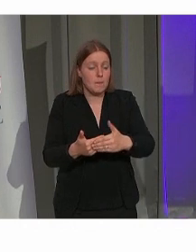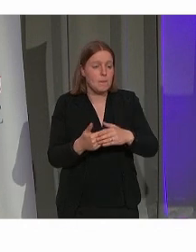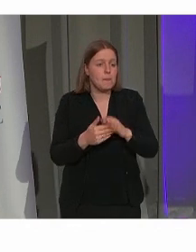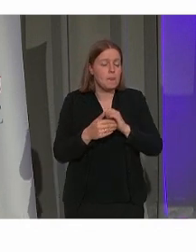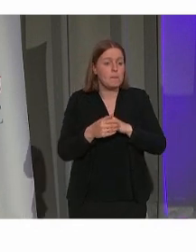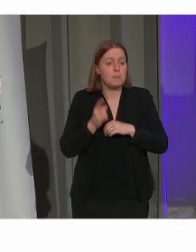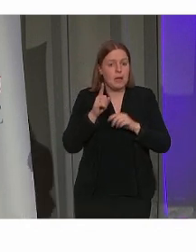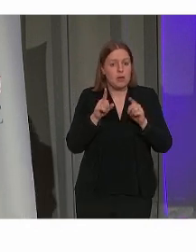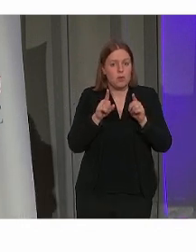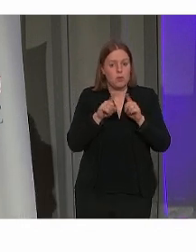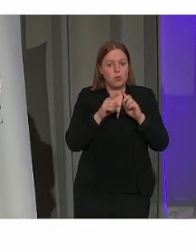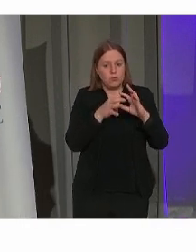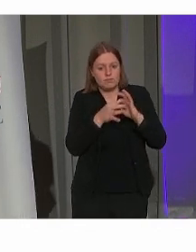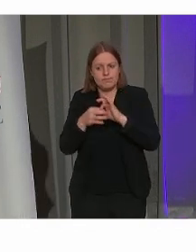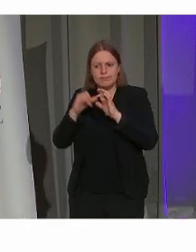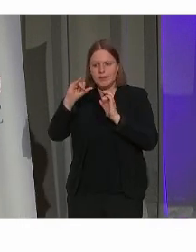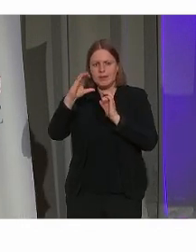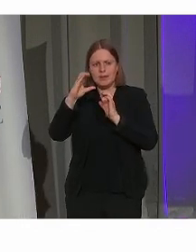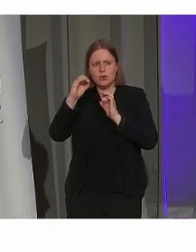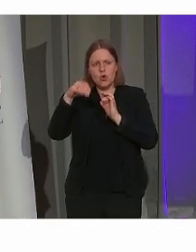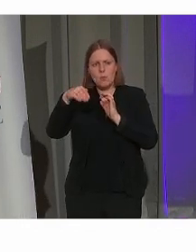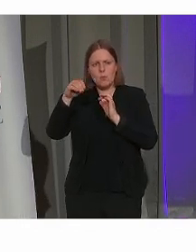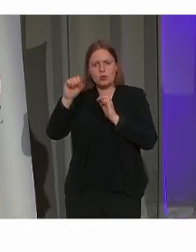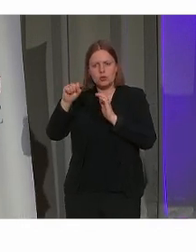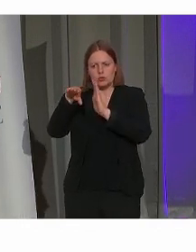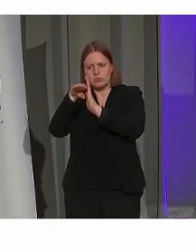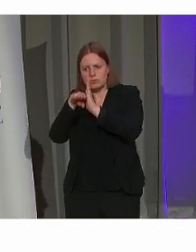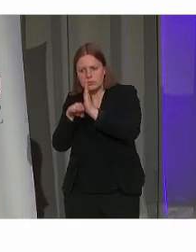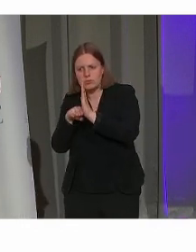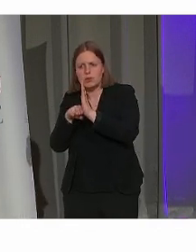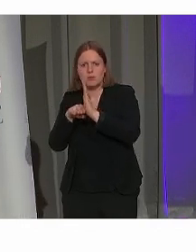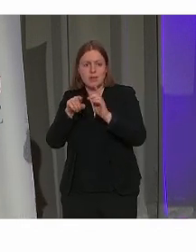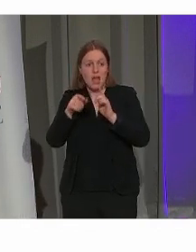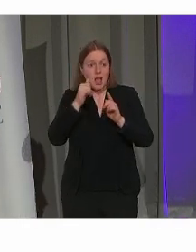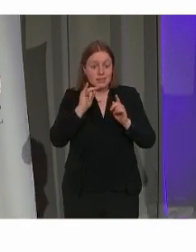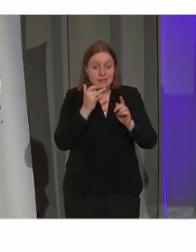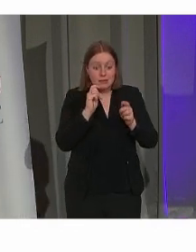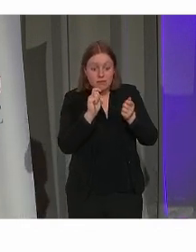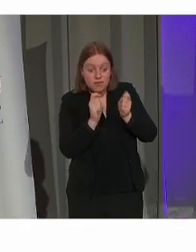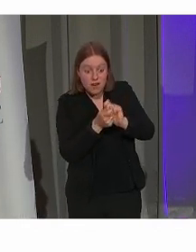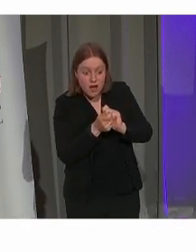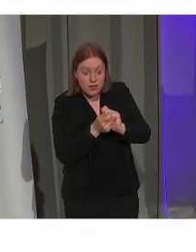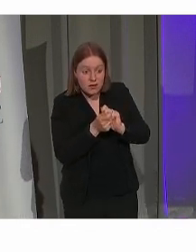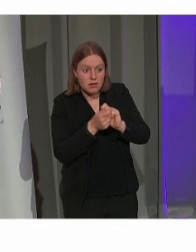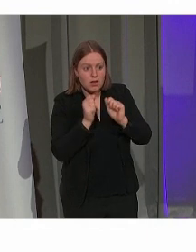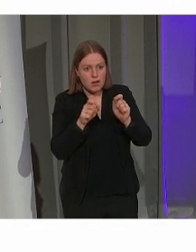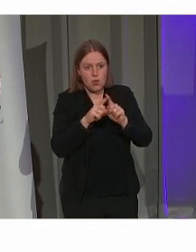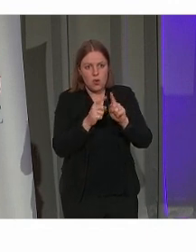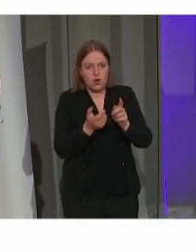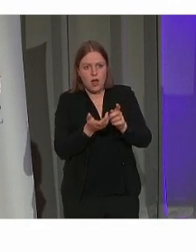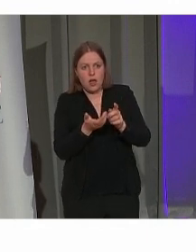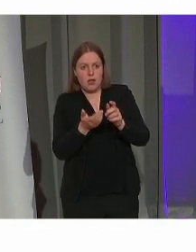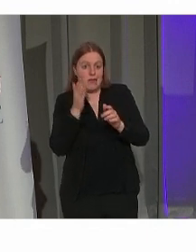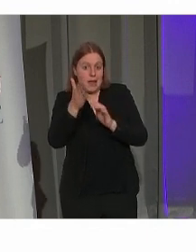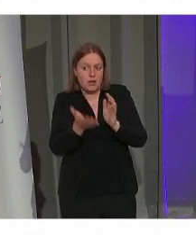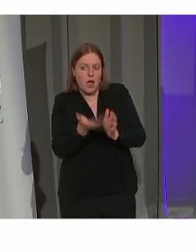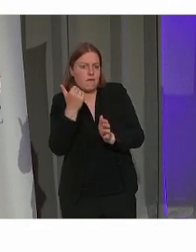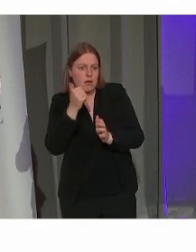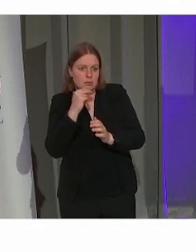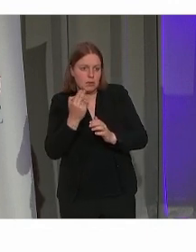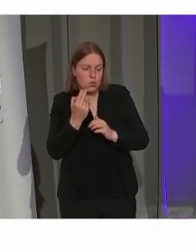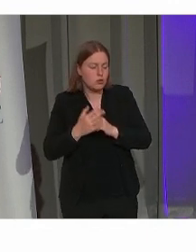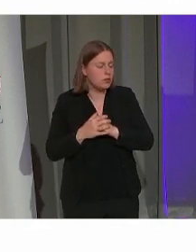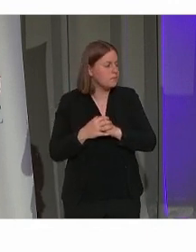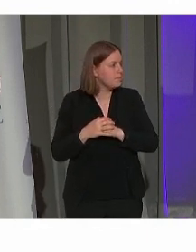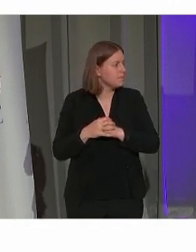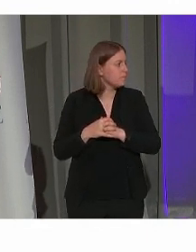de ICOMOS-criteria, van reversibel zijn van ingrepen die gebeuren, en een aantal voorbeelden die daar straks ook getoond zijn.